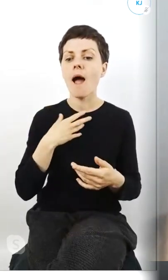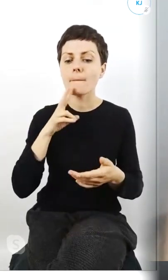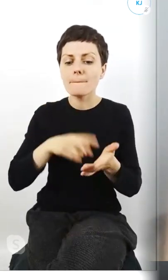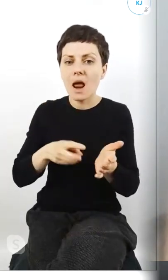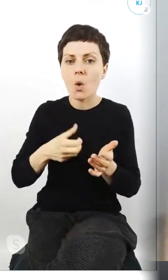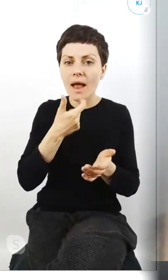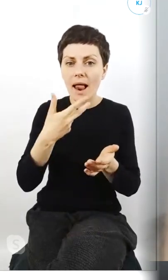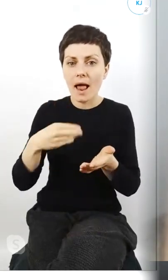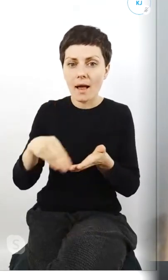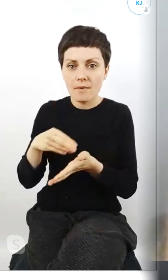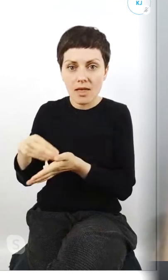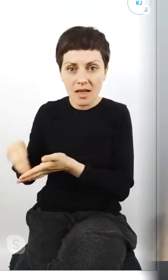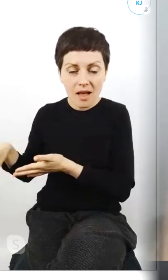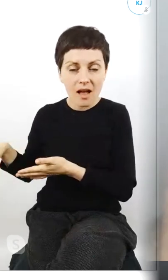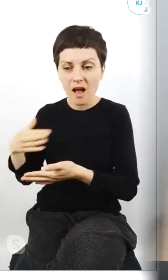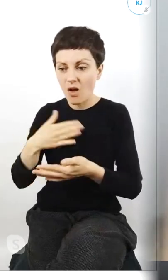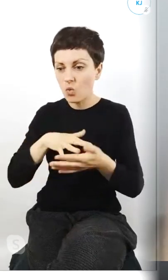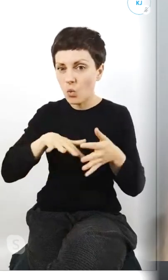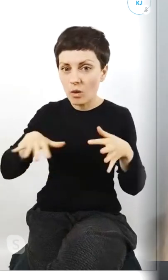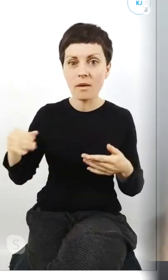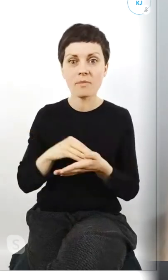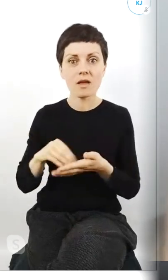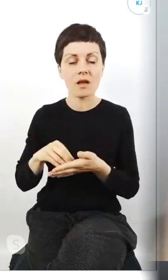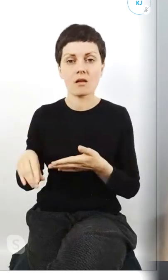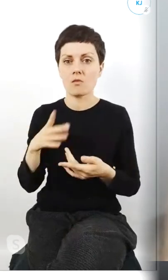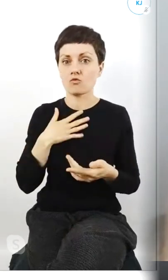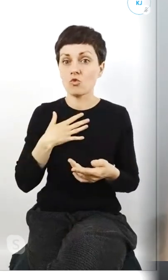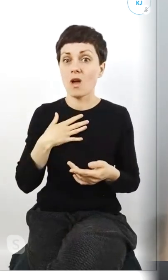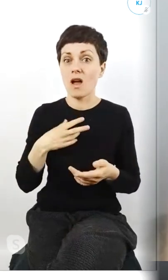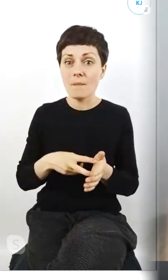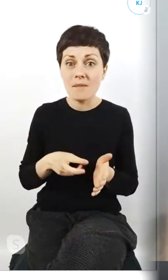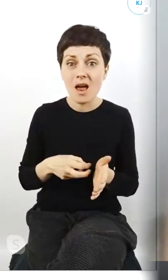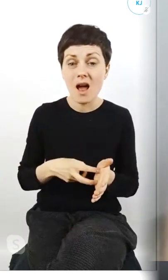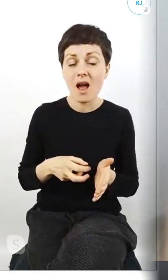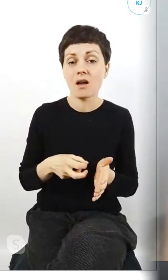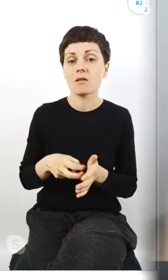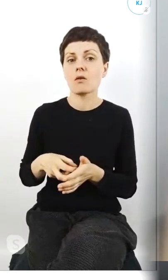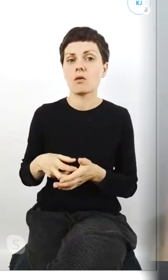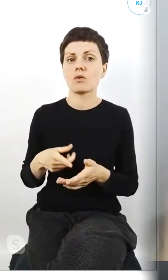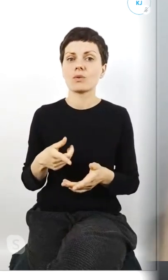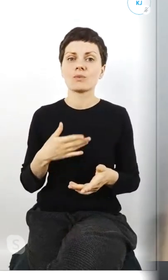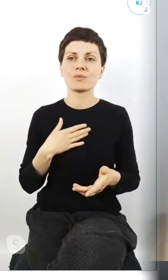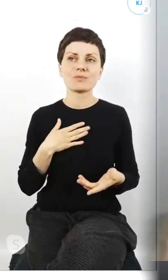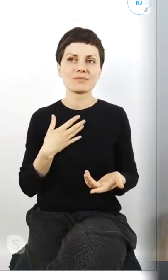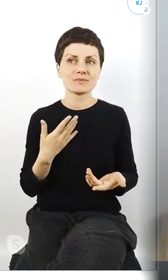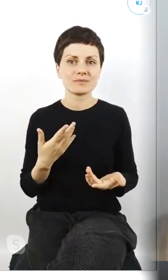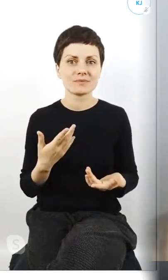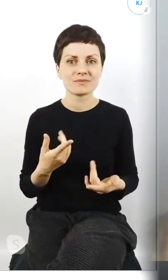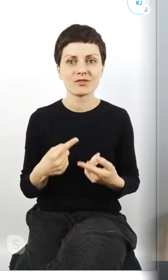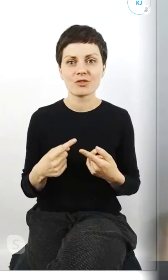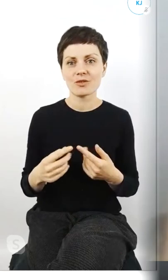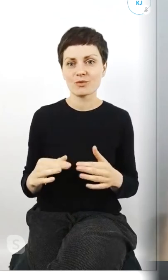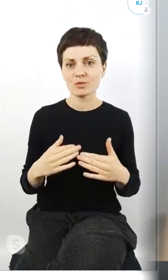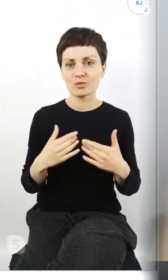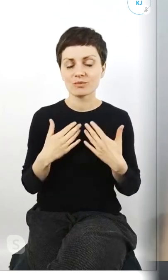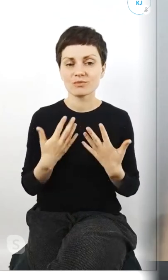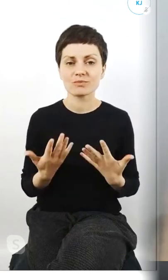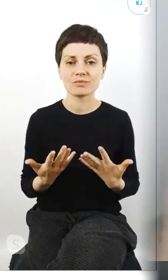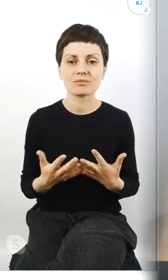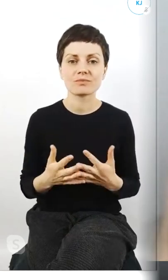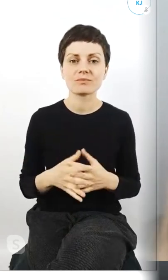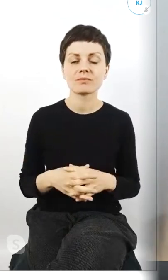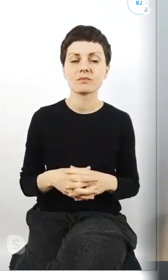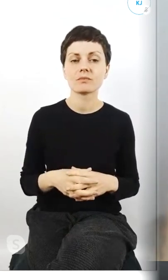naprawdę spore luki w nauce, no jest trochę, że tak powiem,